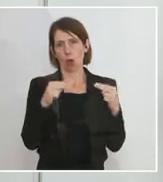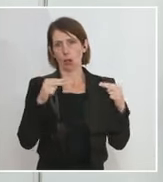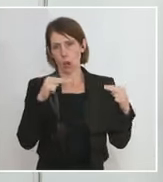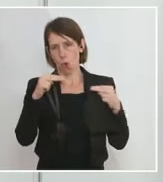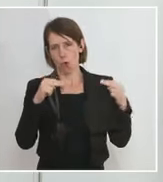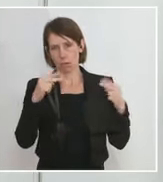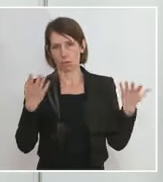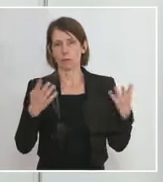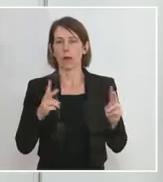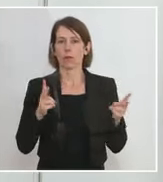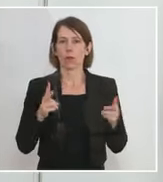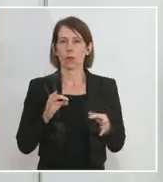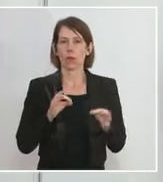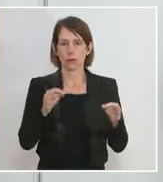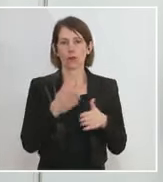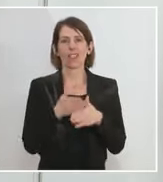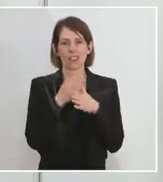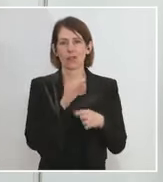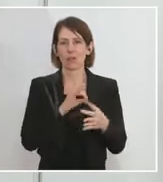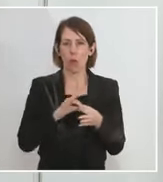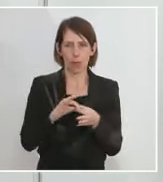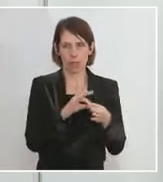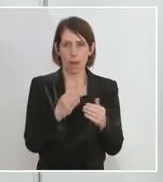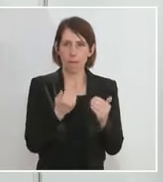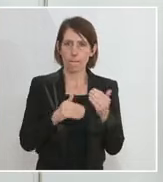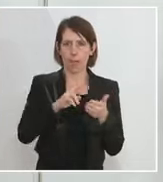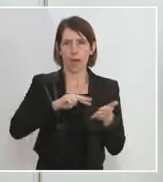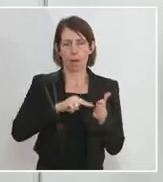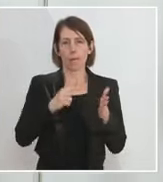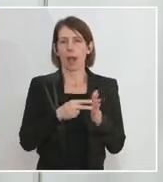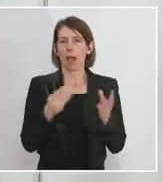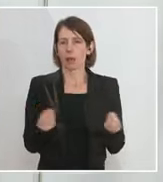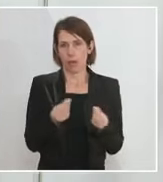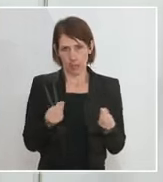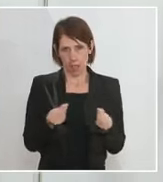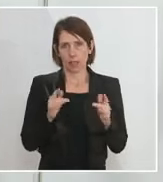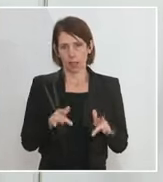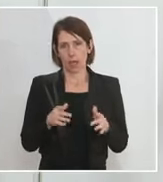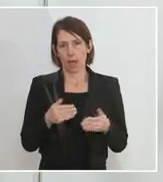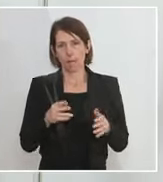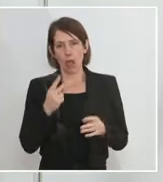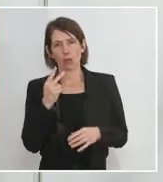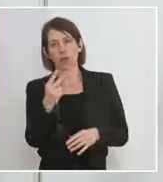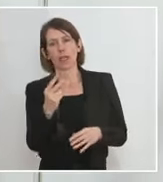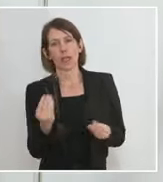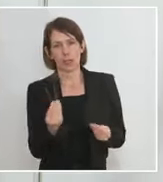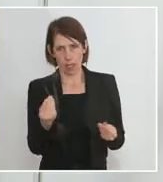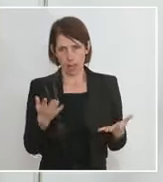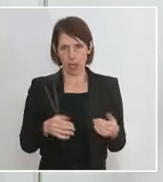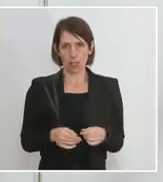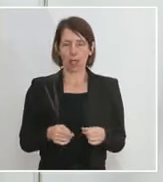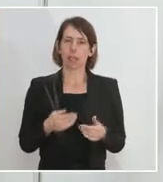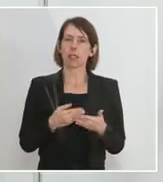nämlich für die entsprechenden Hilfsorganisationen mehr Planbarkeit erzeugt wird durch die Vorhersehbarkeit, mehr Planbarkeit und deshalb auch mehr